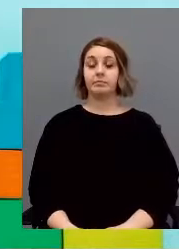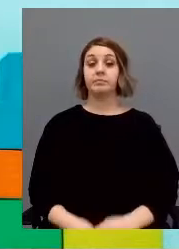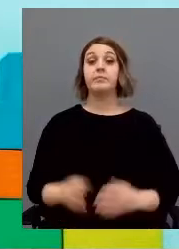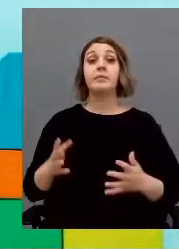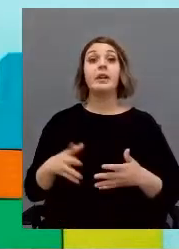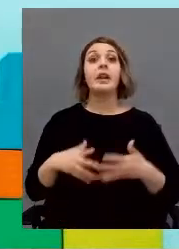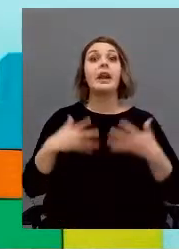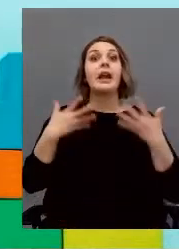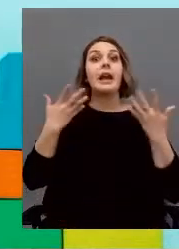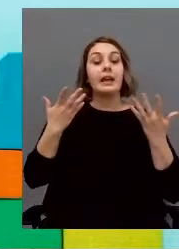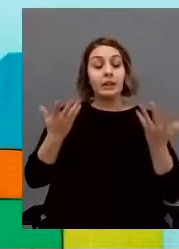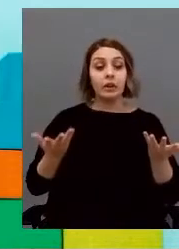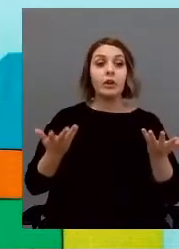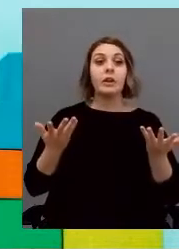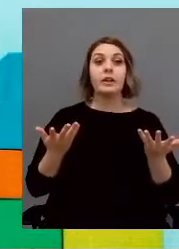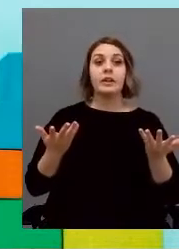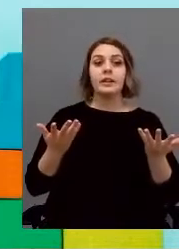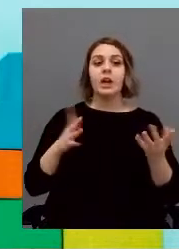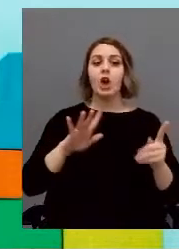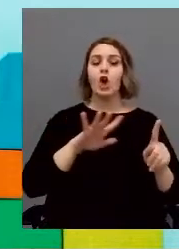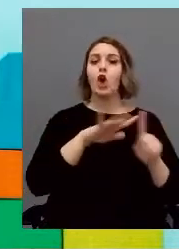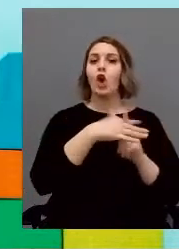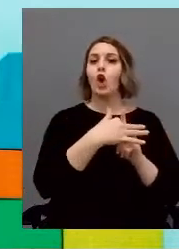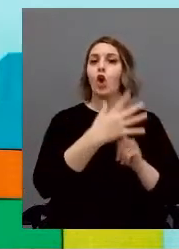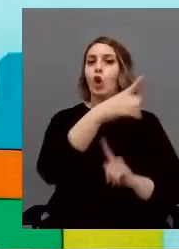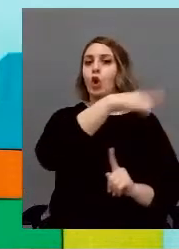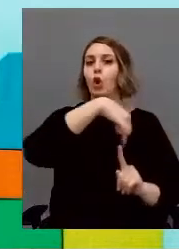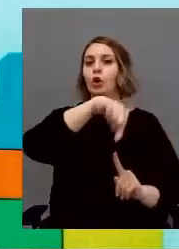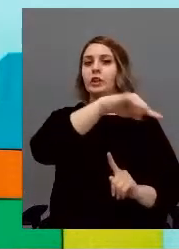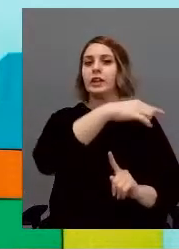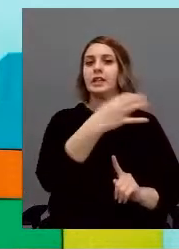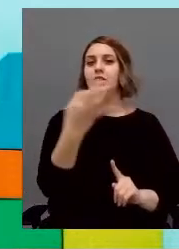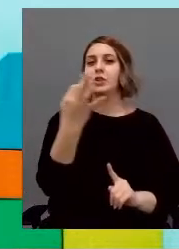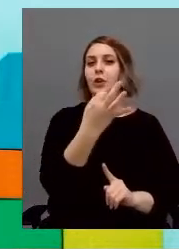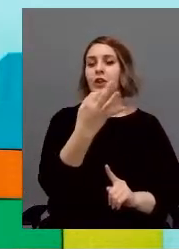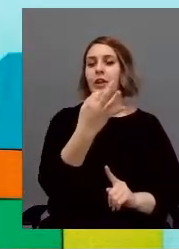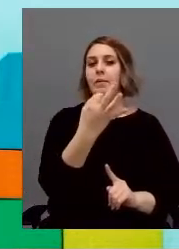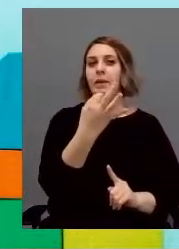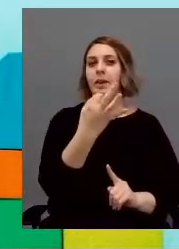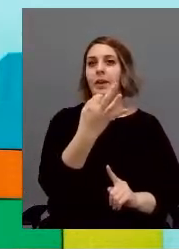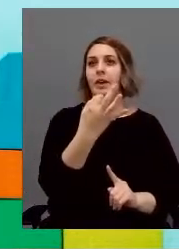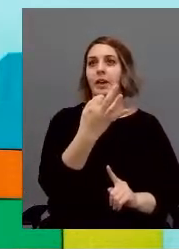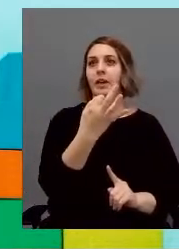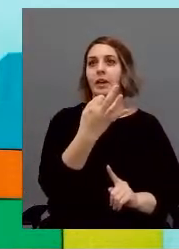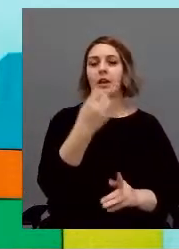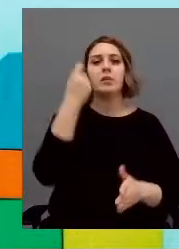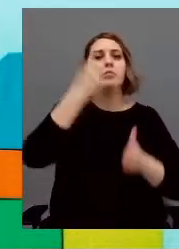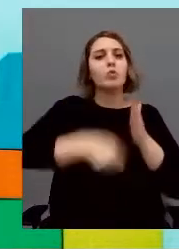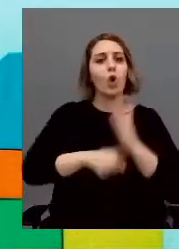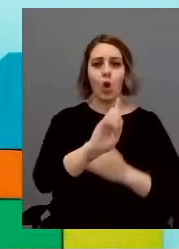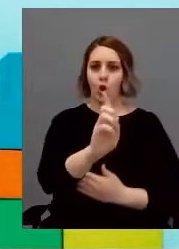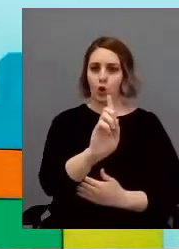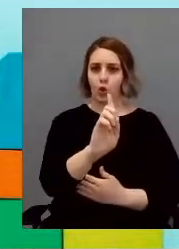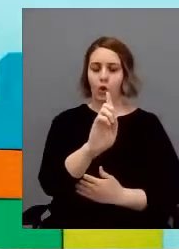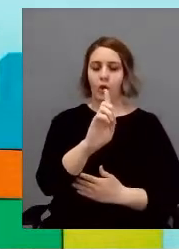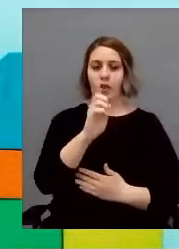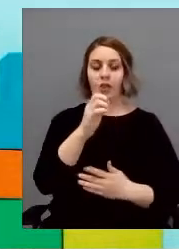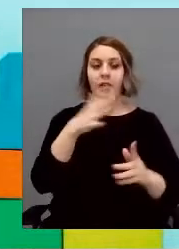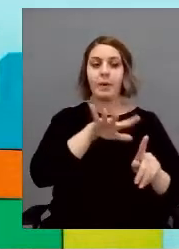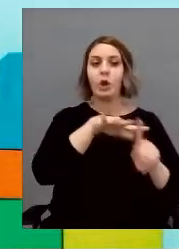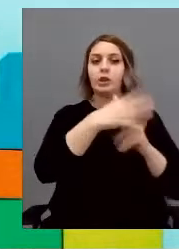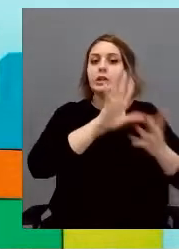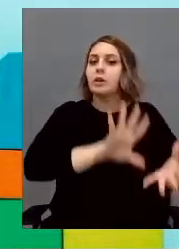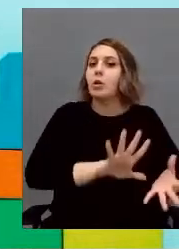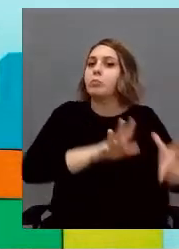sin embargo, il contesto non deve essere rigido sino capace di trasformarsi e